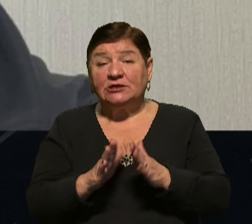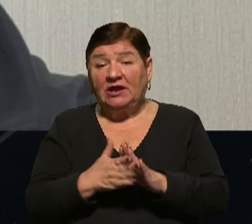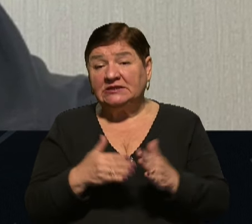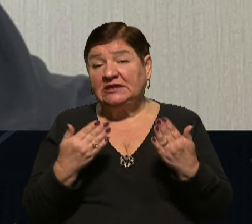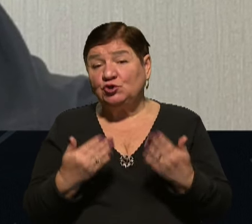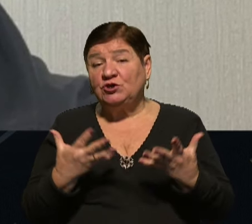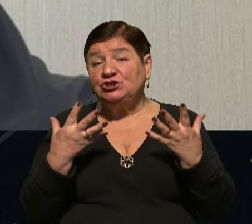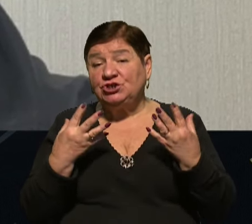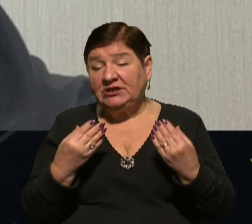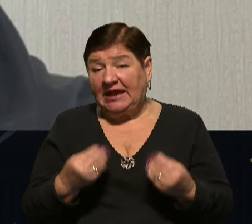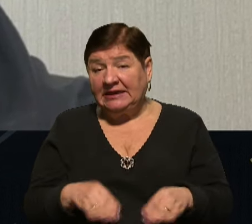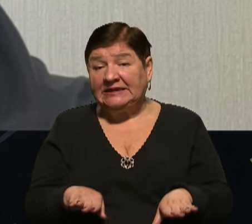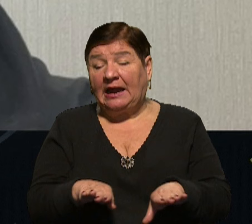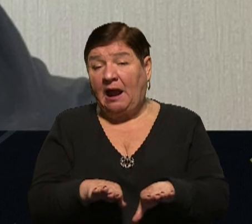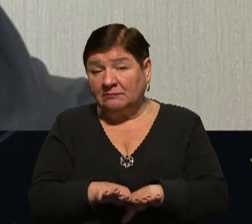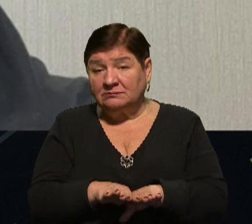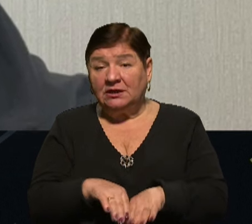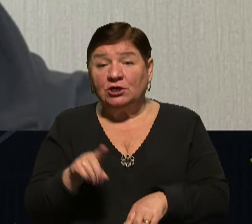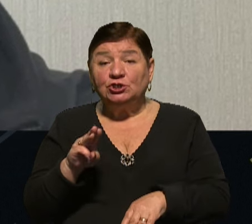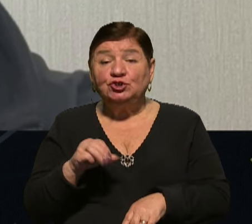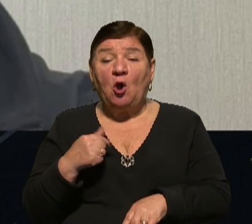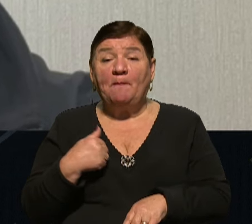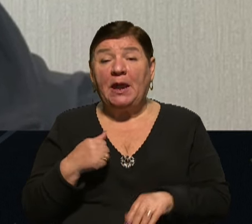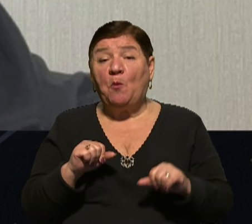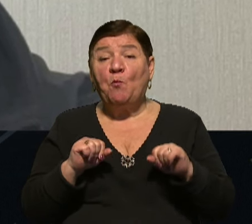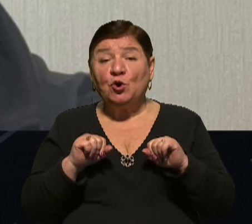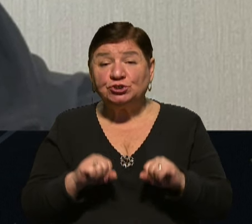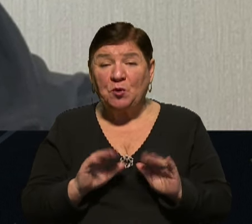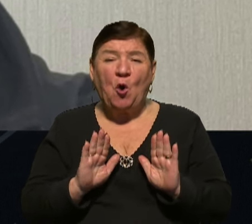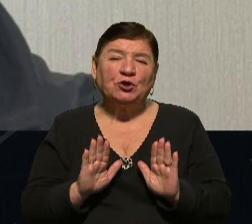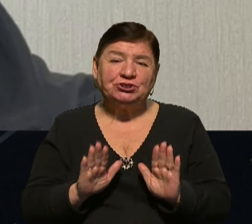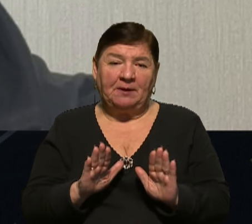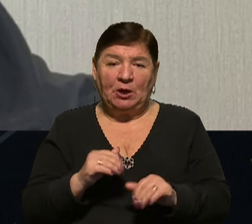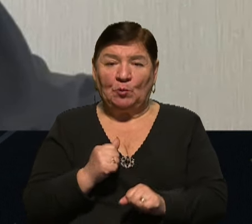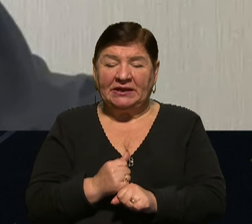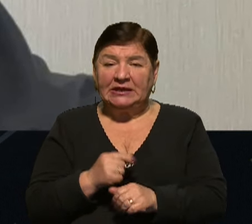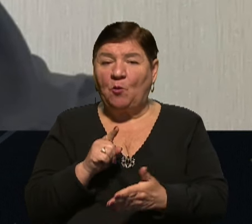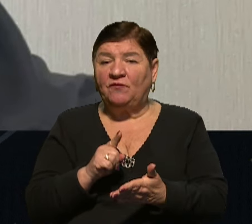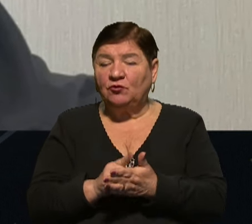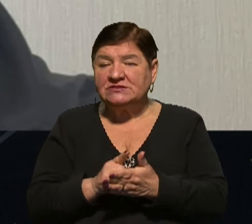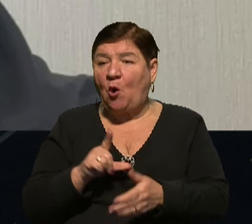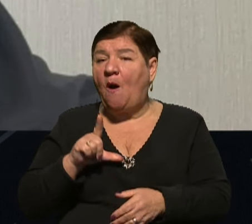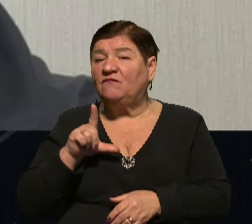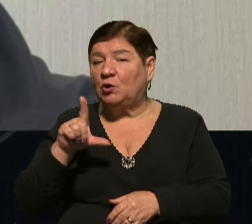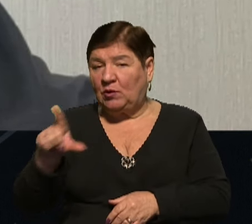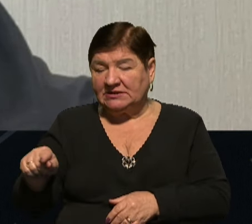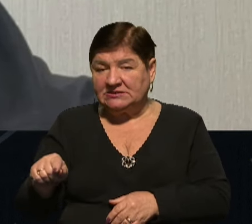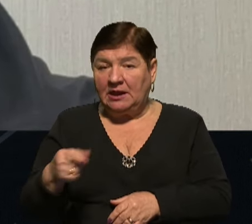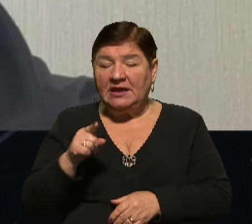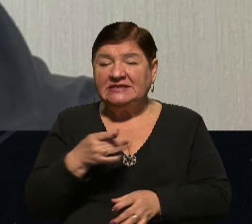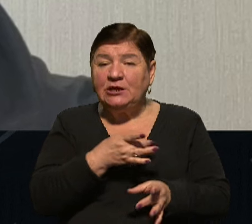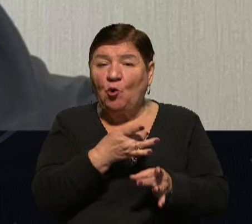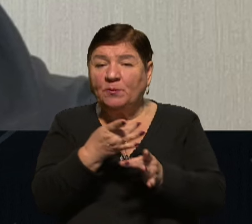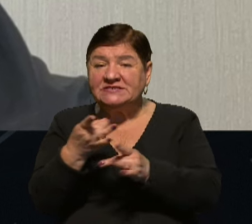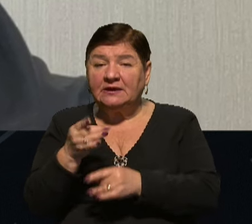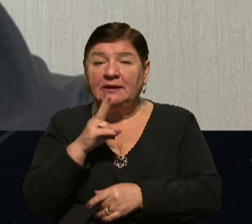сьогоднішній день такова, що ми можемо хоча б робити обов'язкову евакуацію. Тобто ті обстріли,